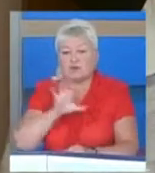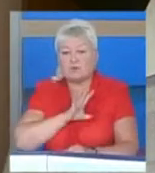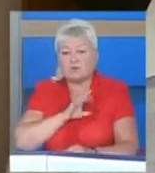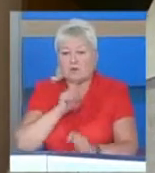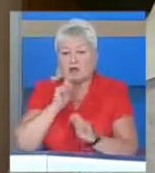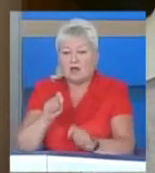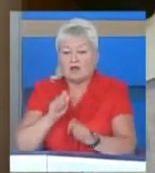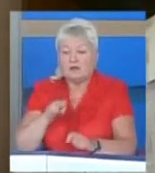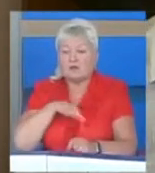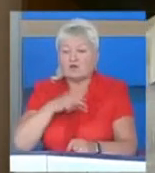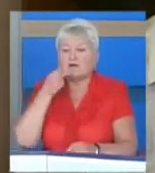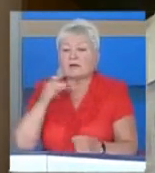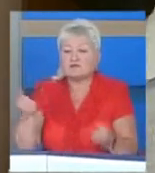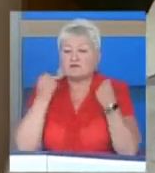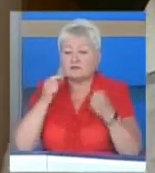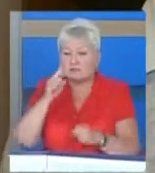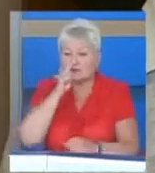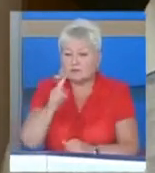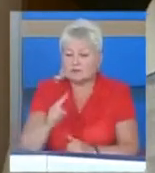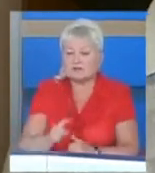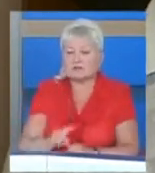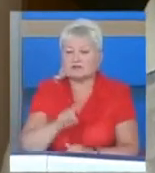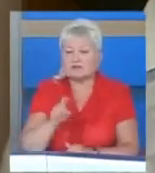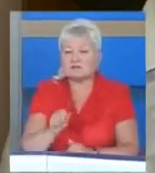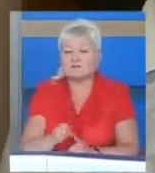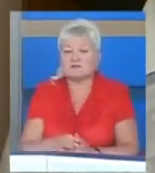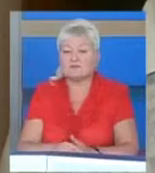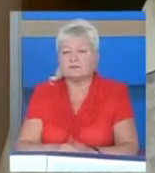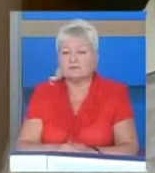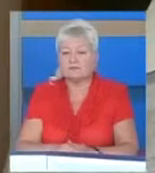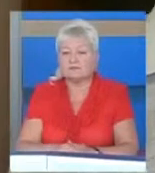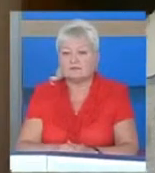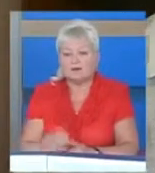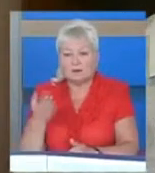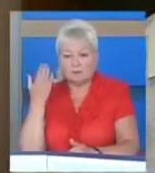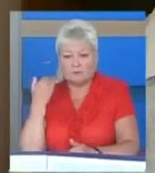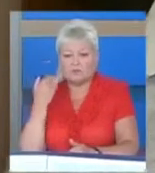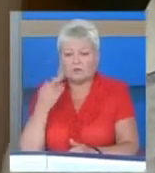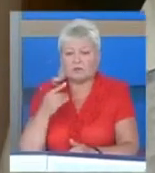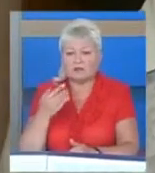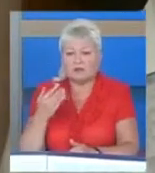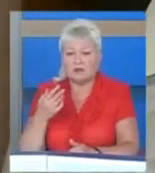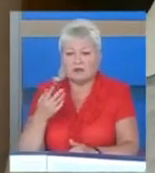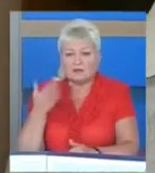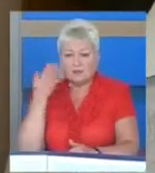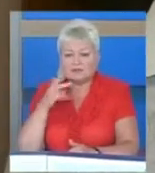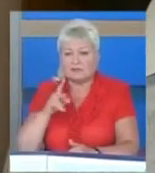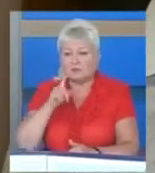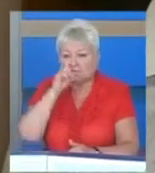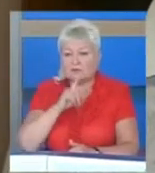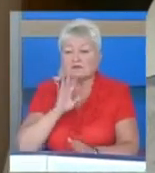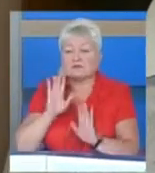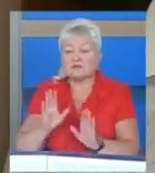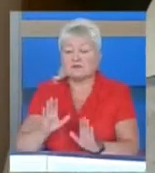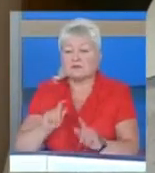кращих спортсменів місяця, за минулий і позаминулий місяць. То тільки нагороджують